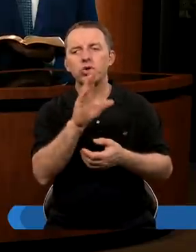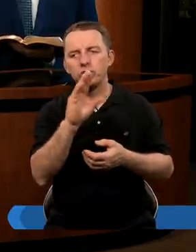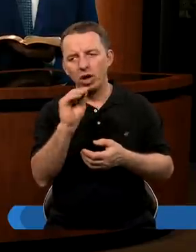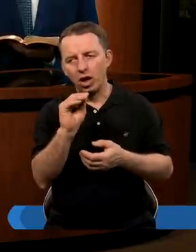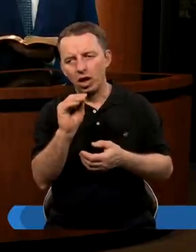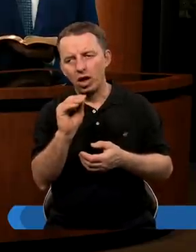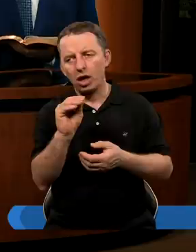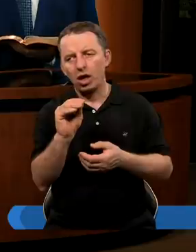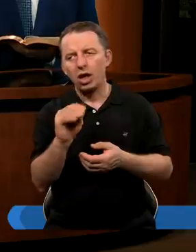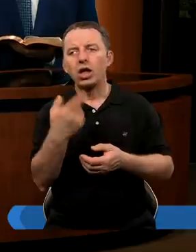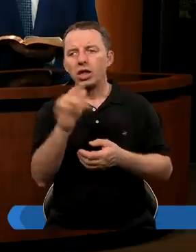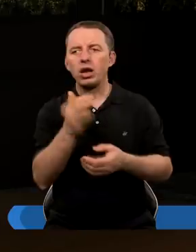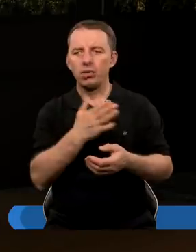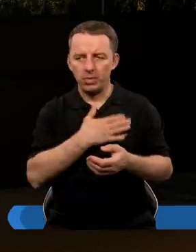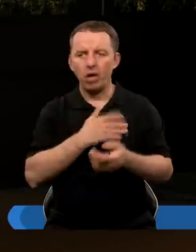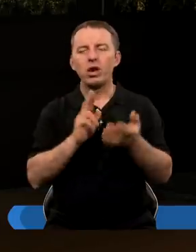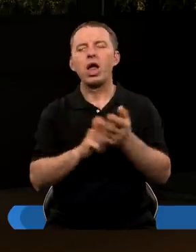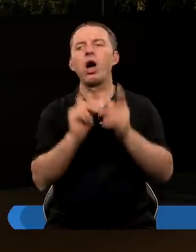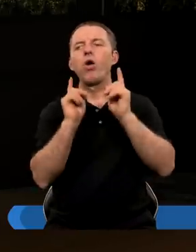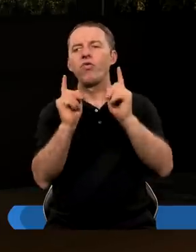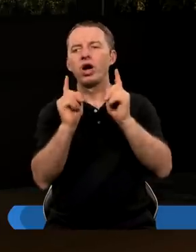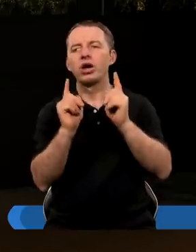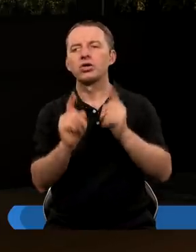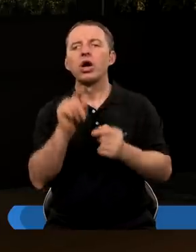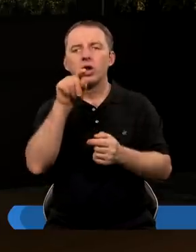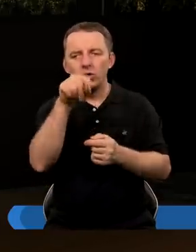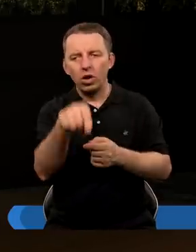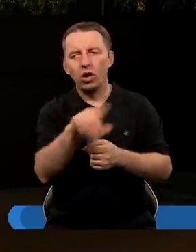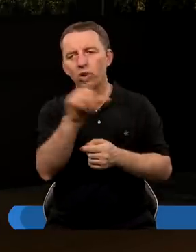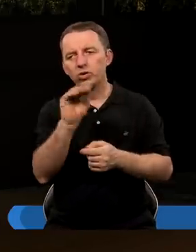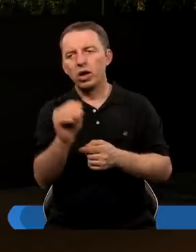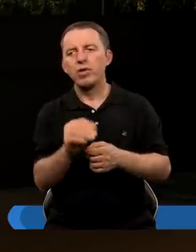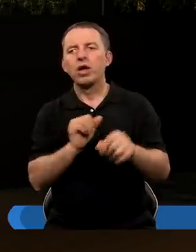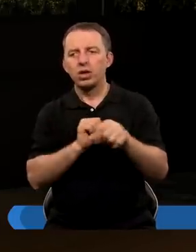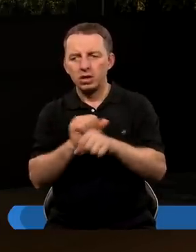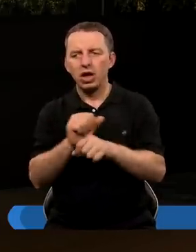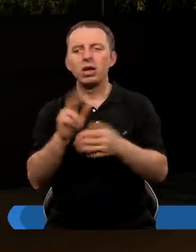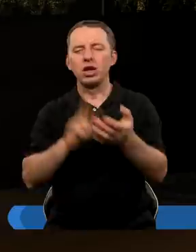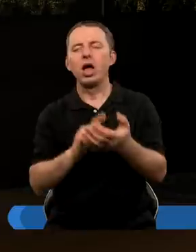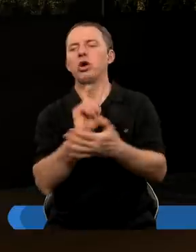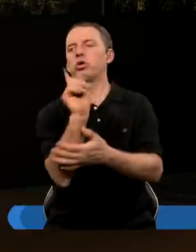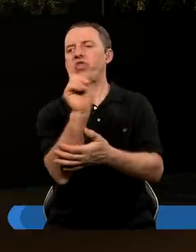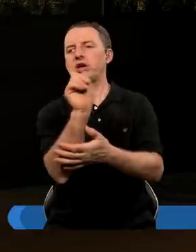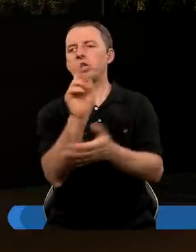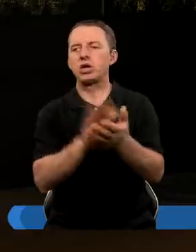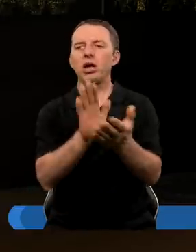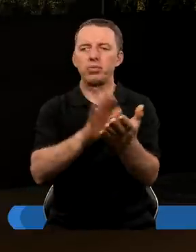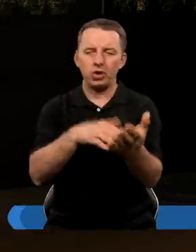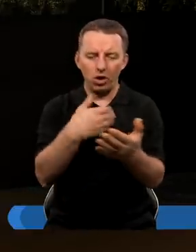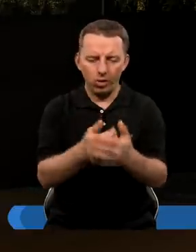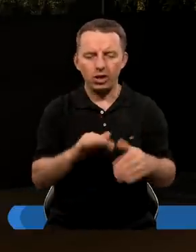że może Daniel miał na uwadze, że to, że jest na świeczniku, jest przykładem